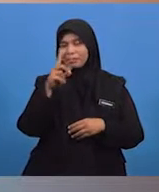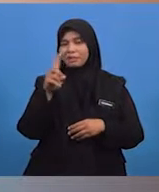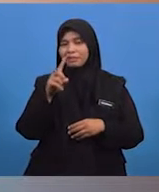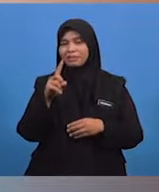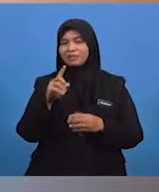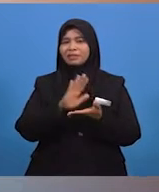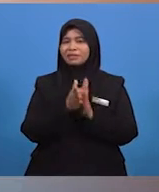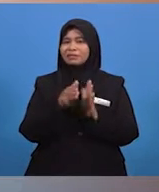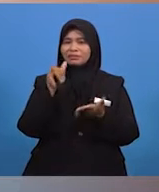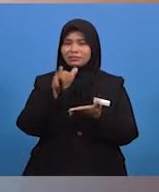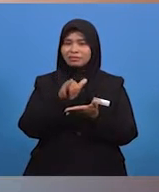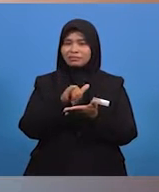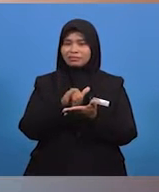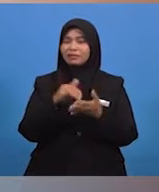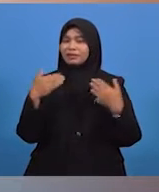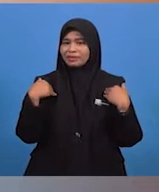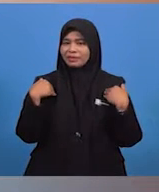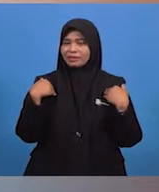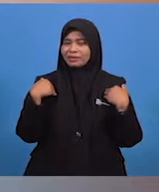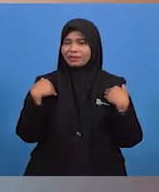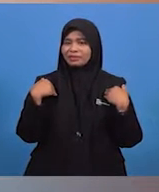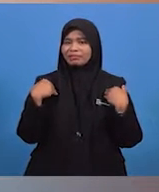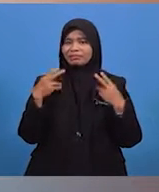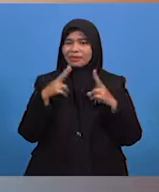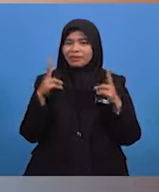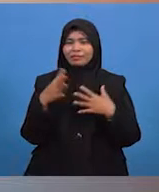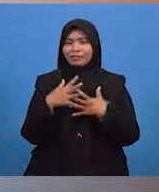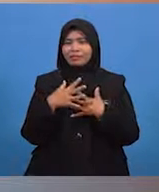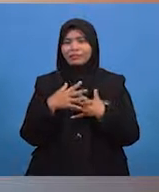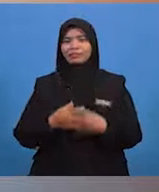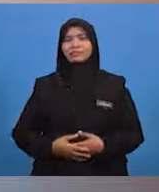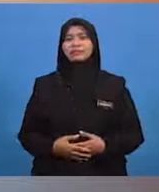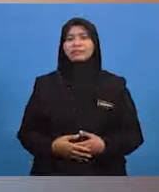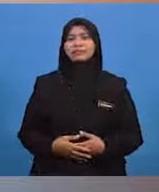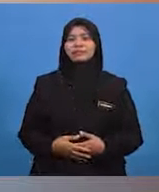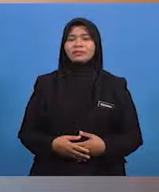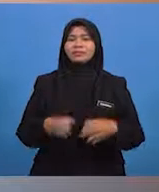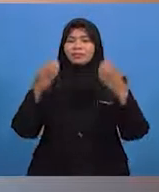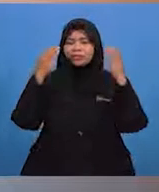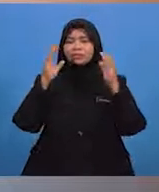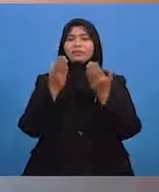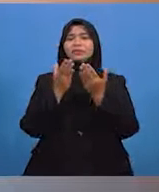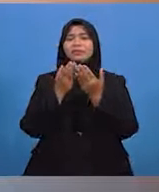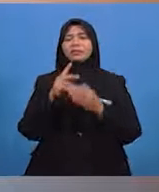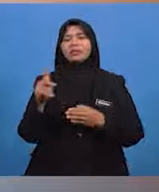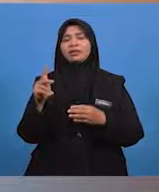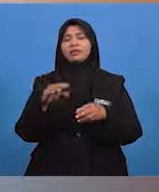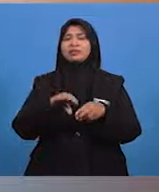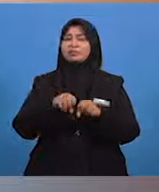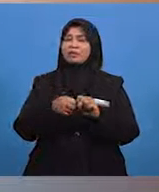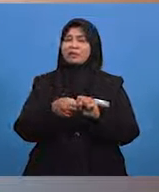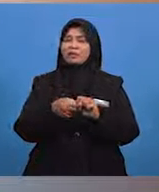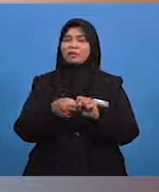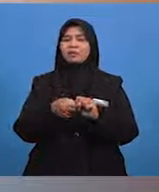tadi? Pernah? Agak menakutkan bukan? Cikgu doakan agar kita